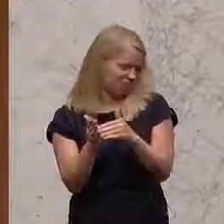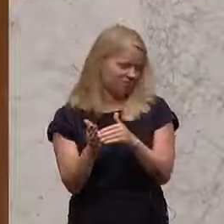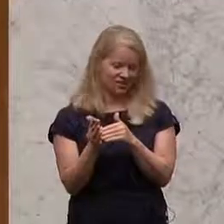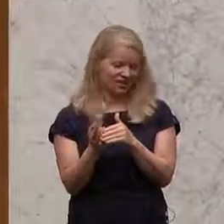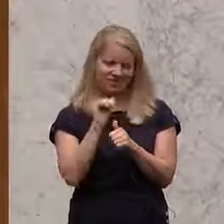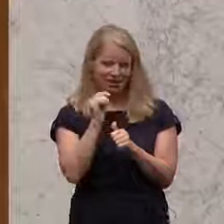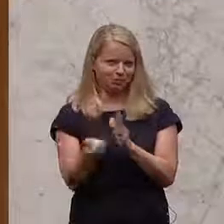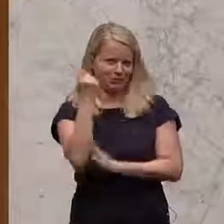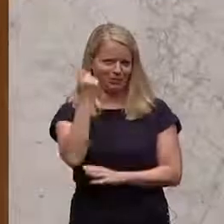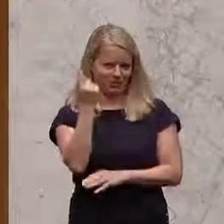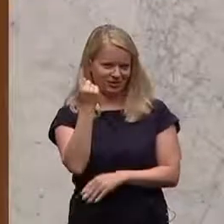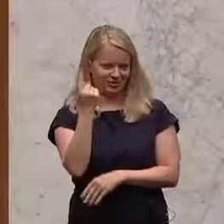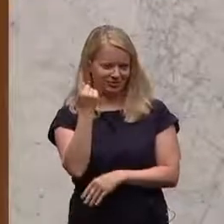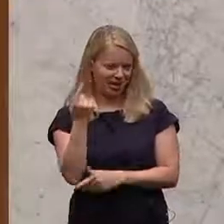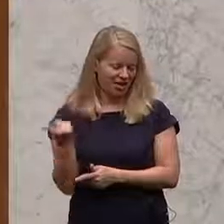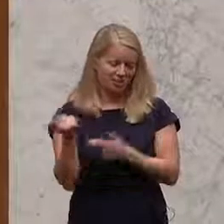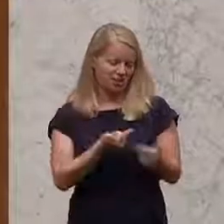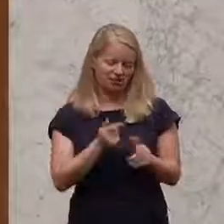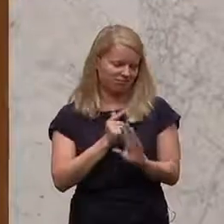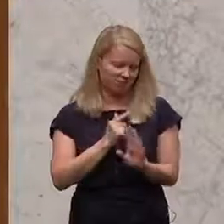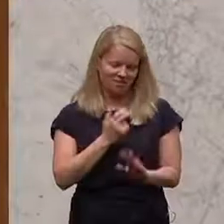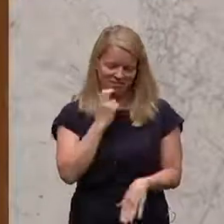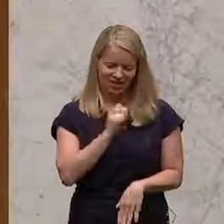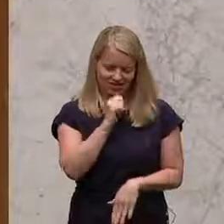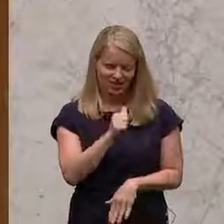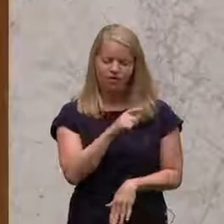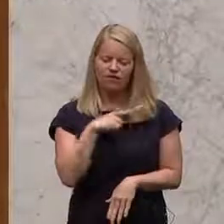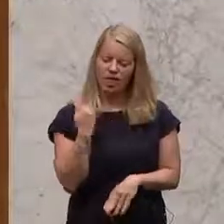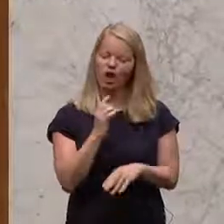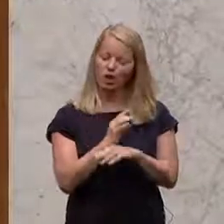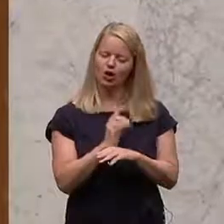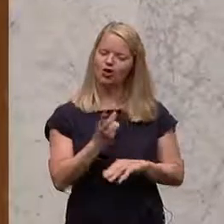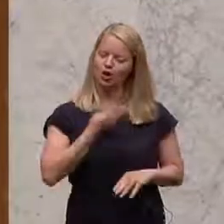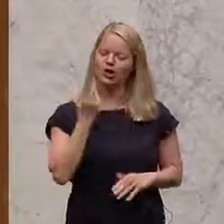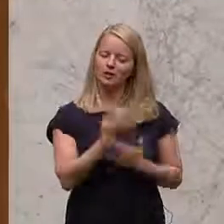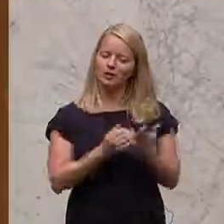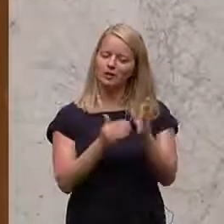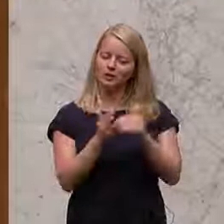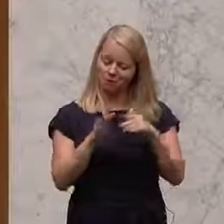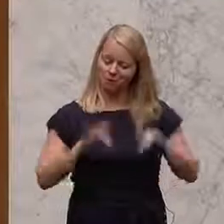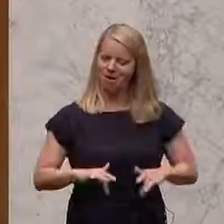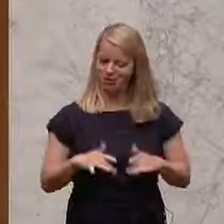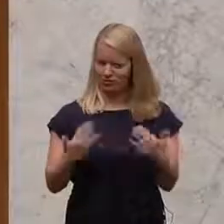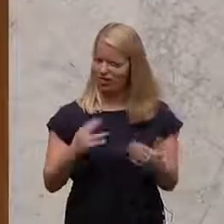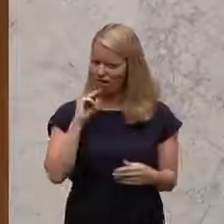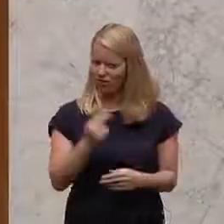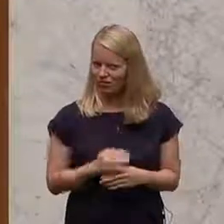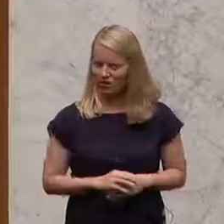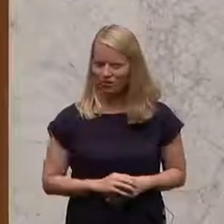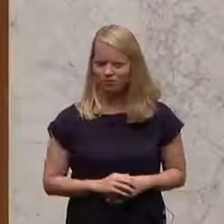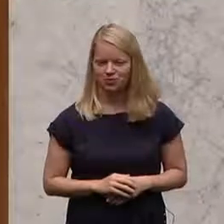Österreichs. Wir sind sehr, sehr glücklich und wir sind vor allem sehr, sehr stolz auf unser Bildungssystem. Und wir sind sehr stolz, dass viele